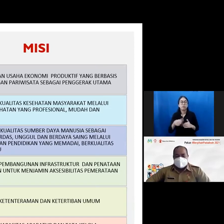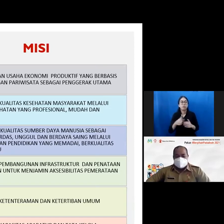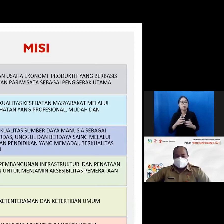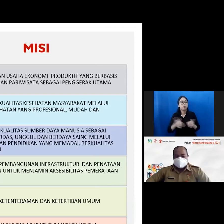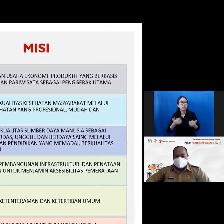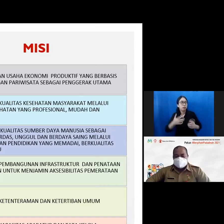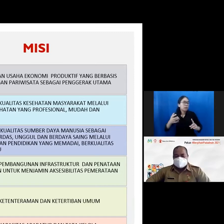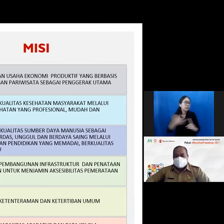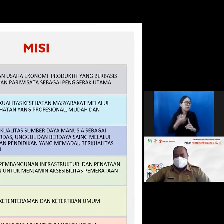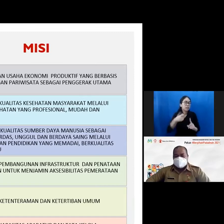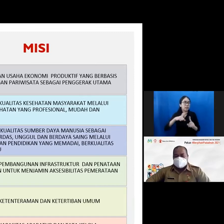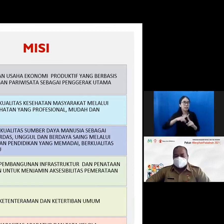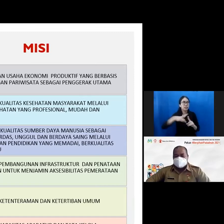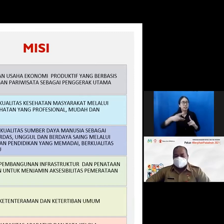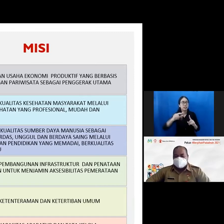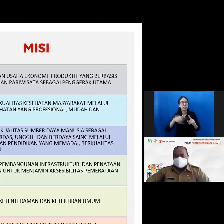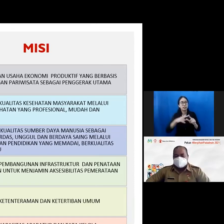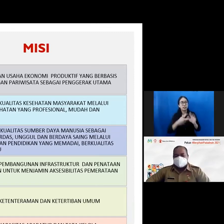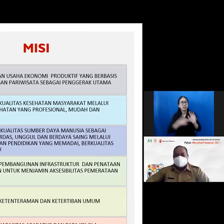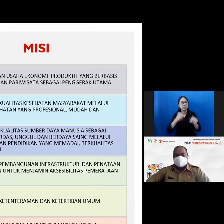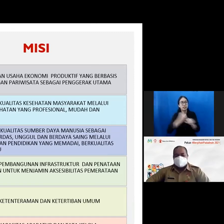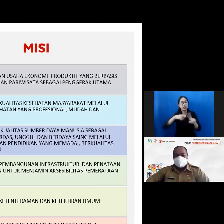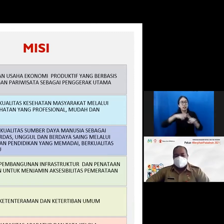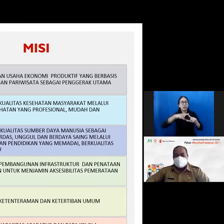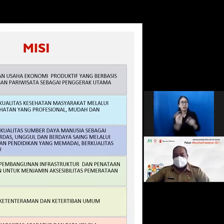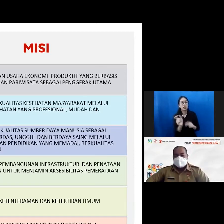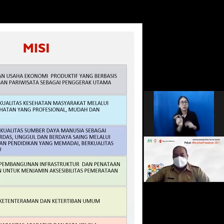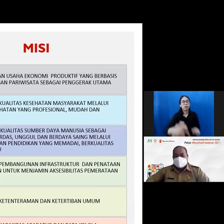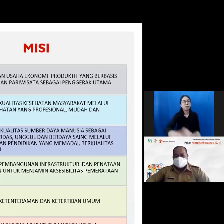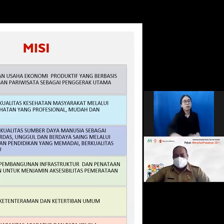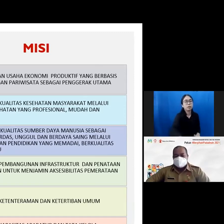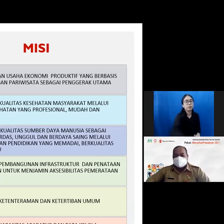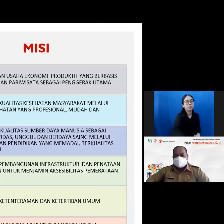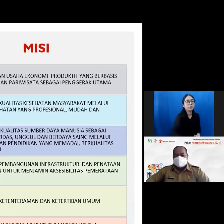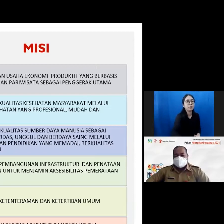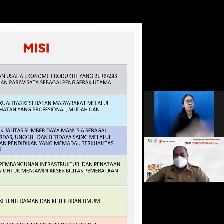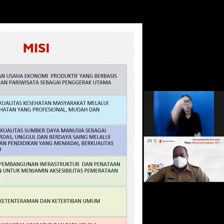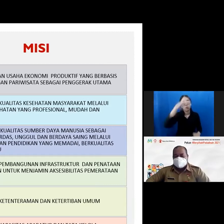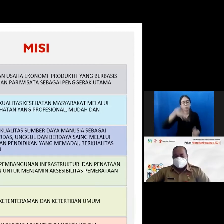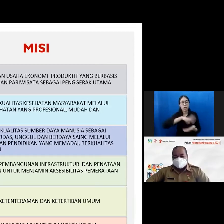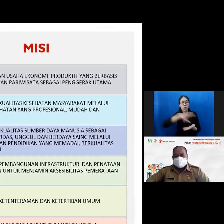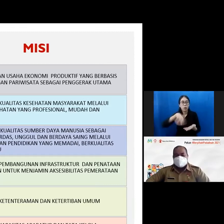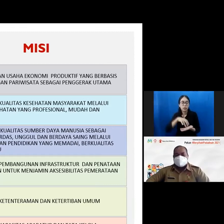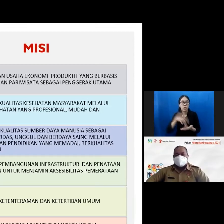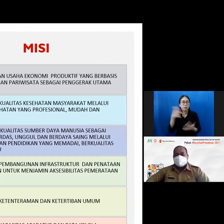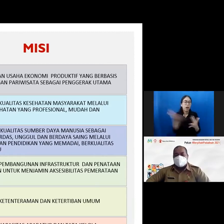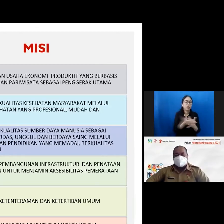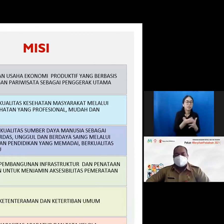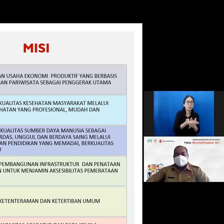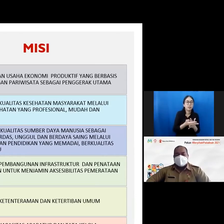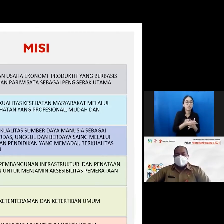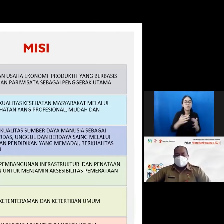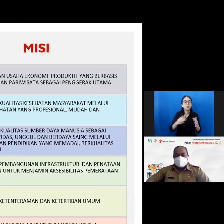yang keempat meningkatkan pembangunan infrastruktur dan penataan ruang kawasan untuk menjamin aksesibilitas pemerhatian